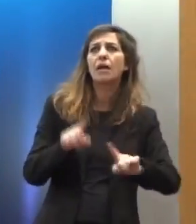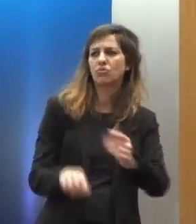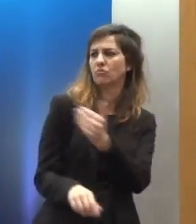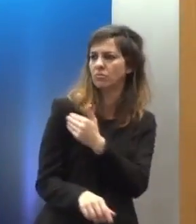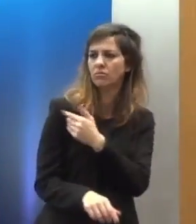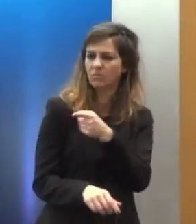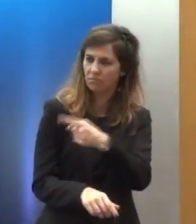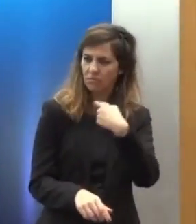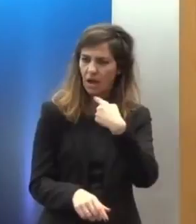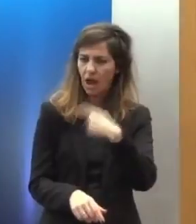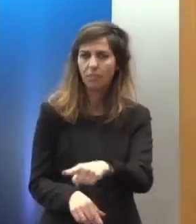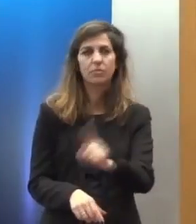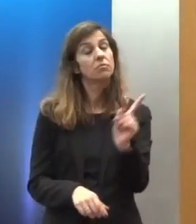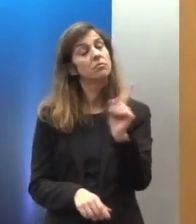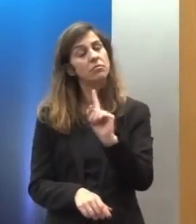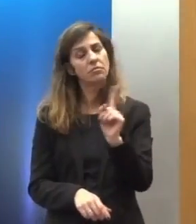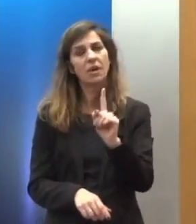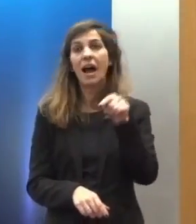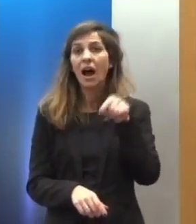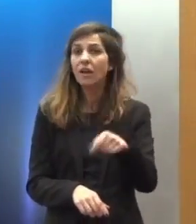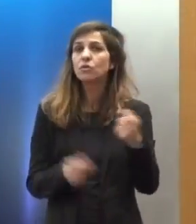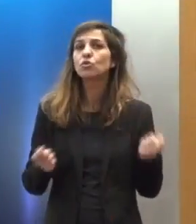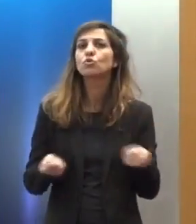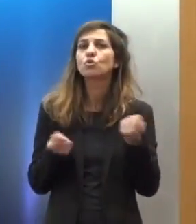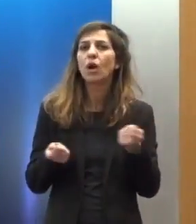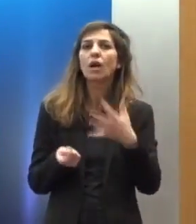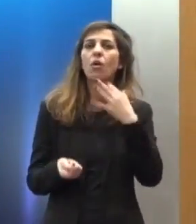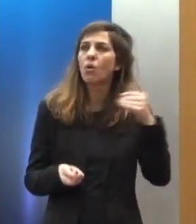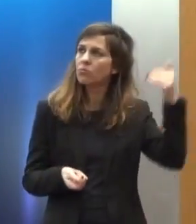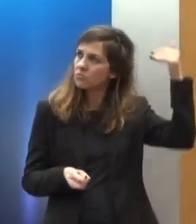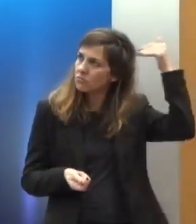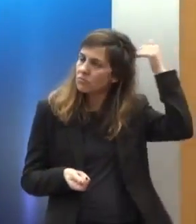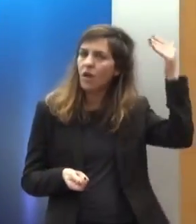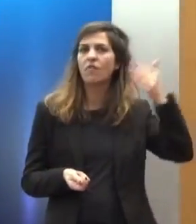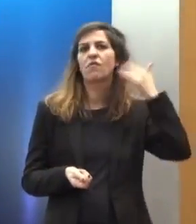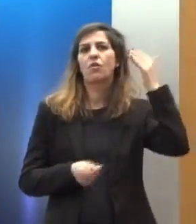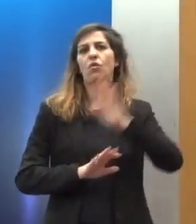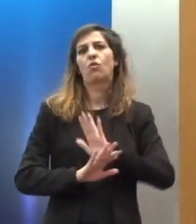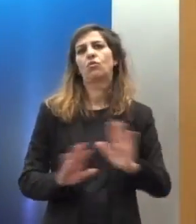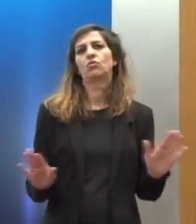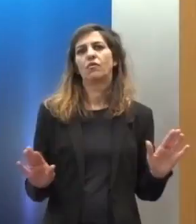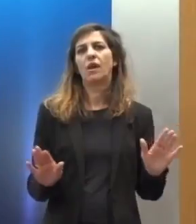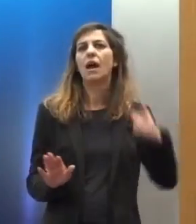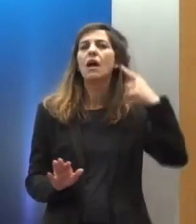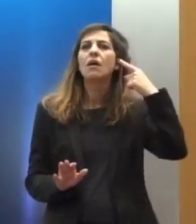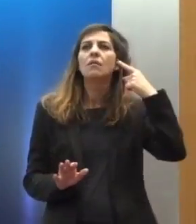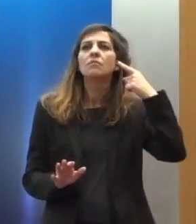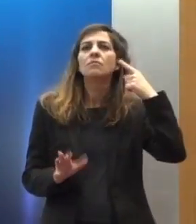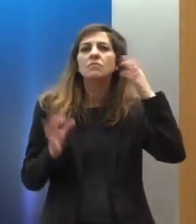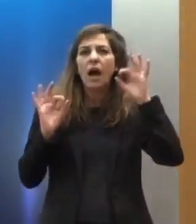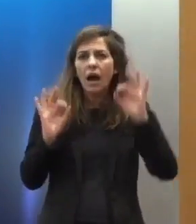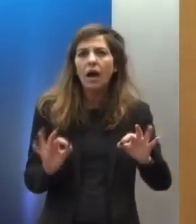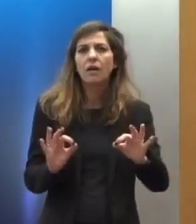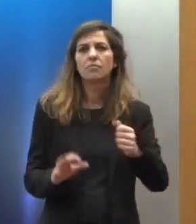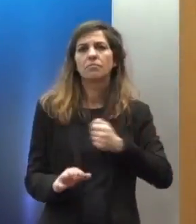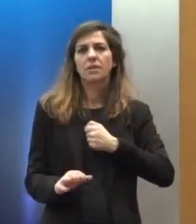Είναι στοιχείο της συγκρότησής μας πολιτικής και ιδεολογικής και